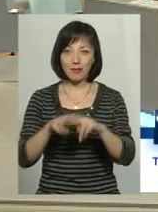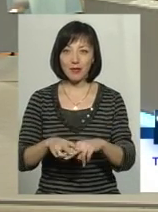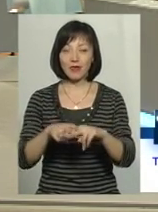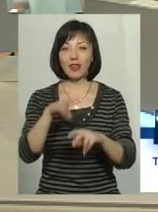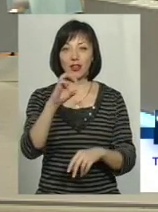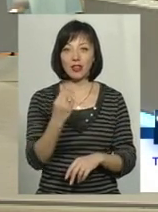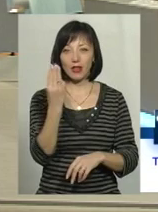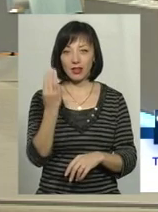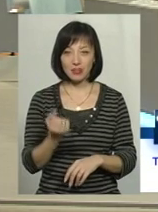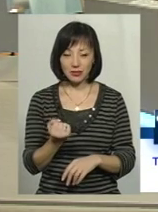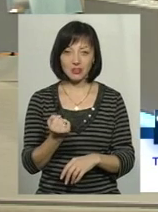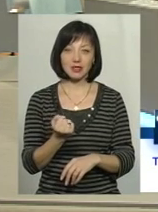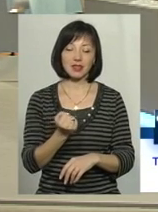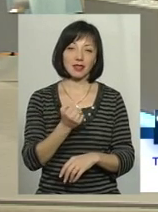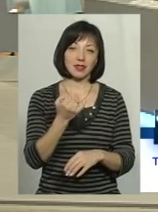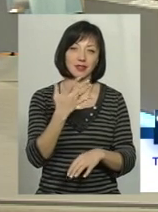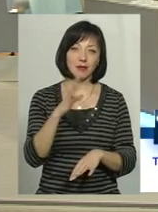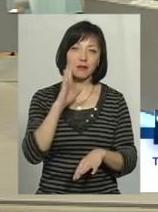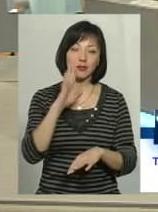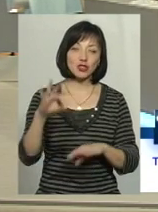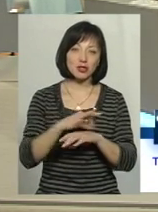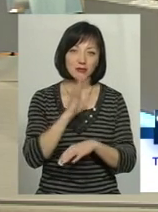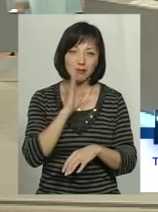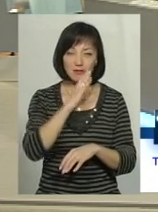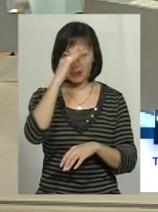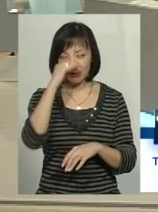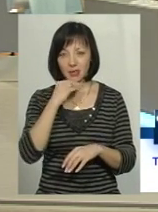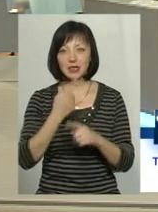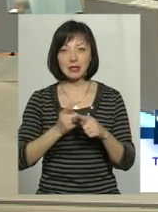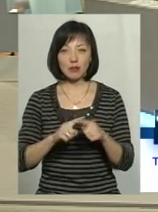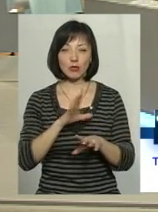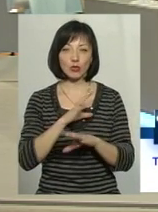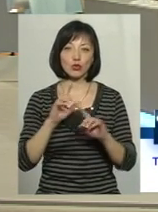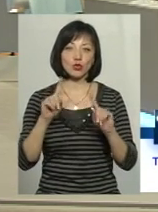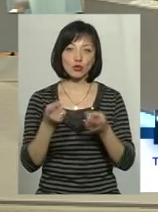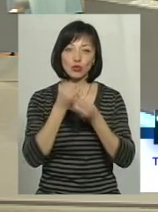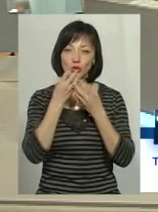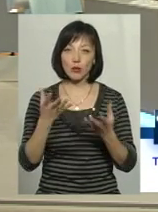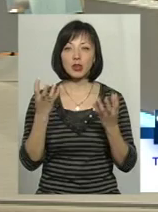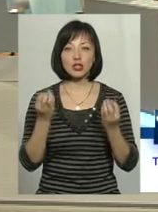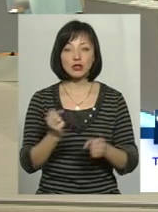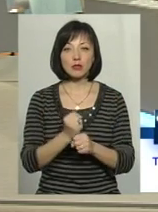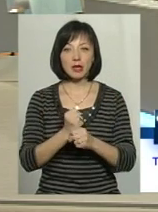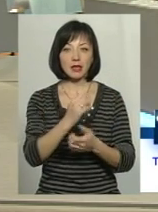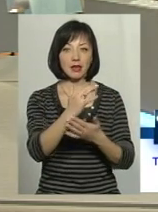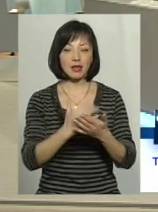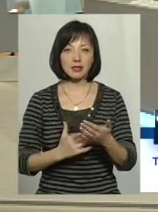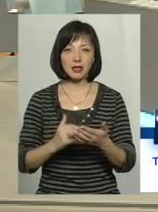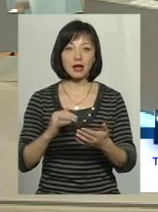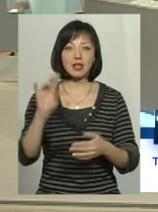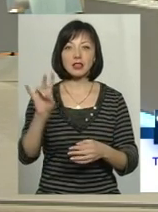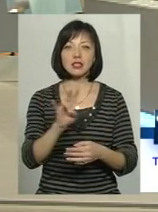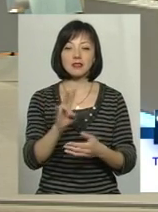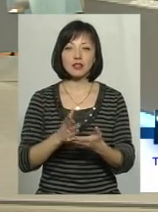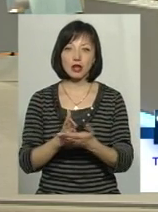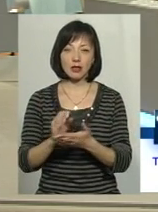теж, там, тестів, батьків. Це було би дуже круто, а ще було би круто зробити реєстр з священникам, щоб